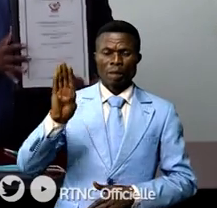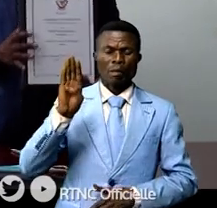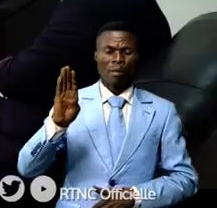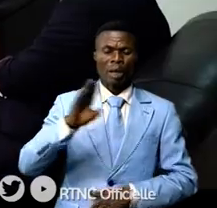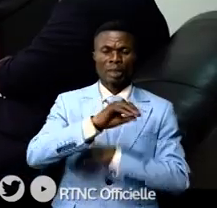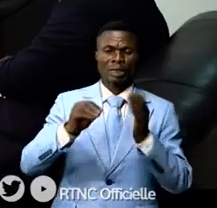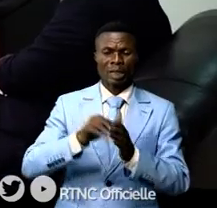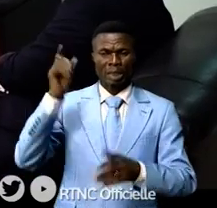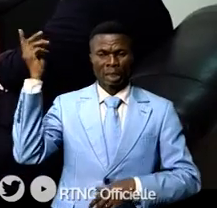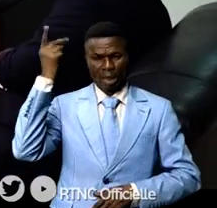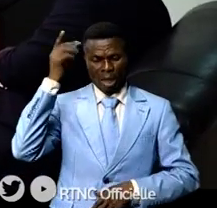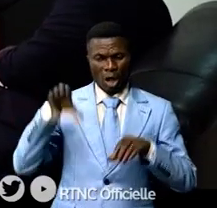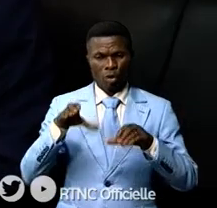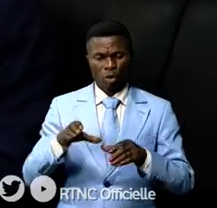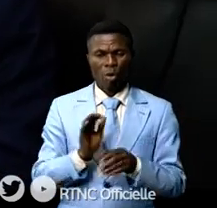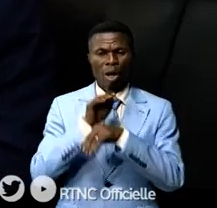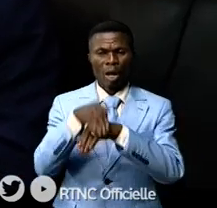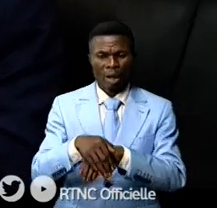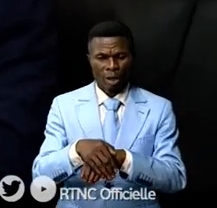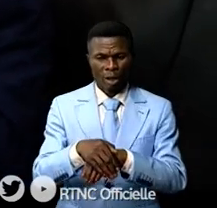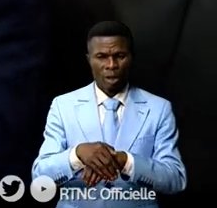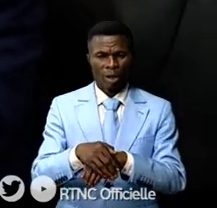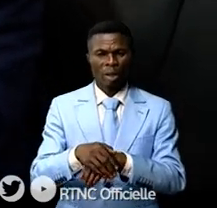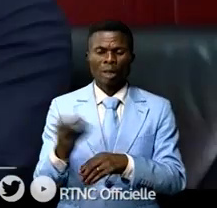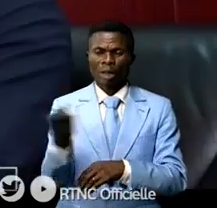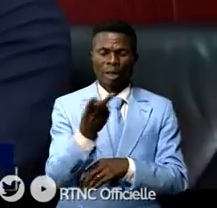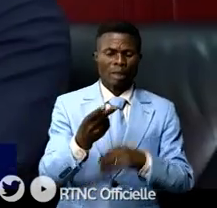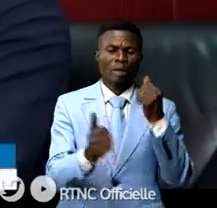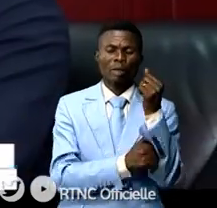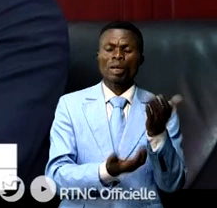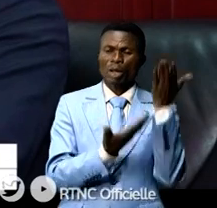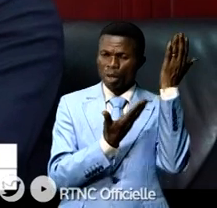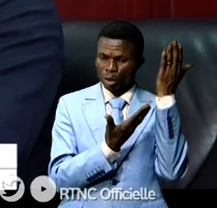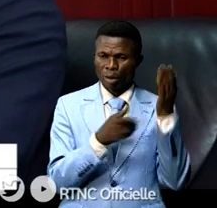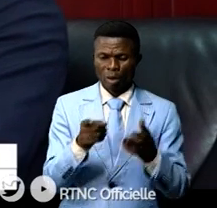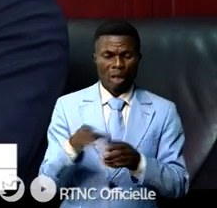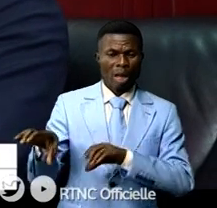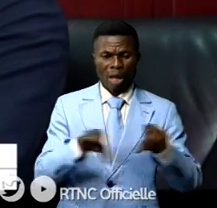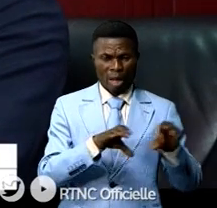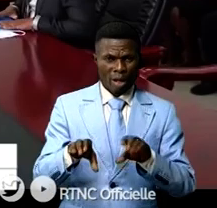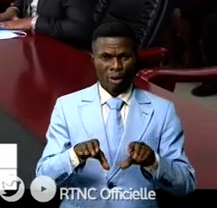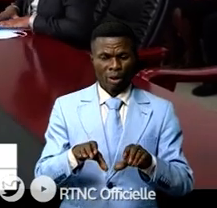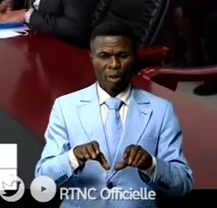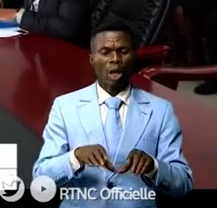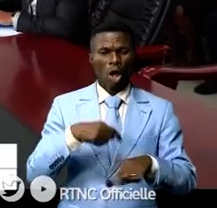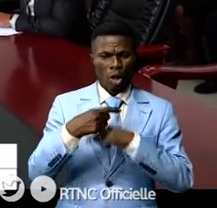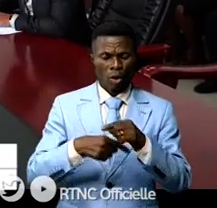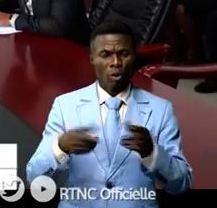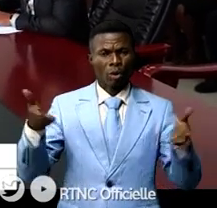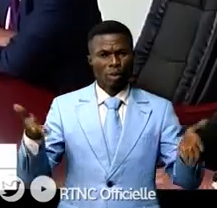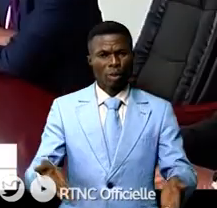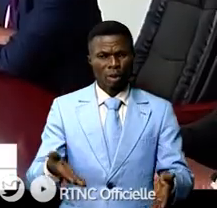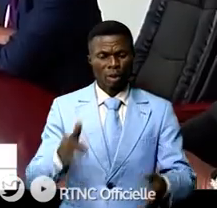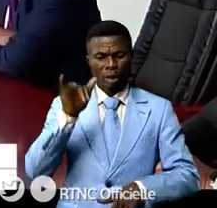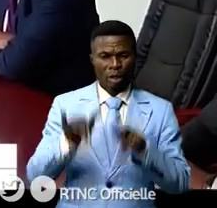Dombungu, est intervenu après un aparté entre les deux personnalités. Cette cérémonie a été rehaussée dès la présence